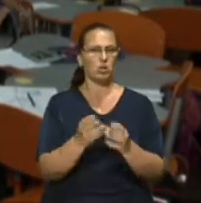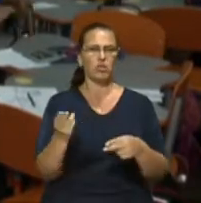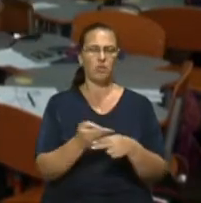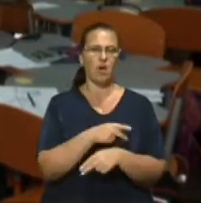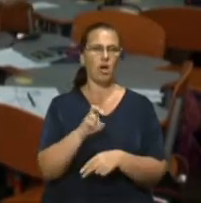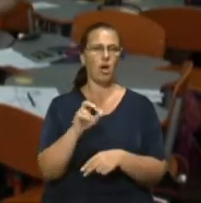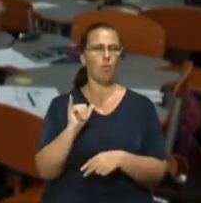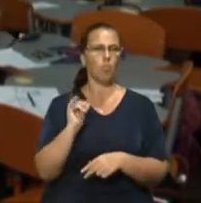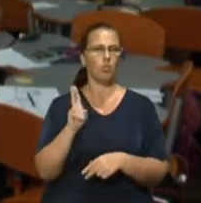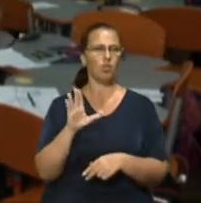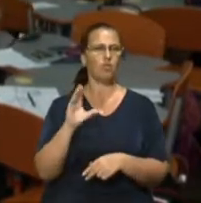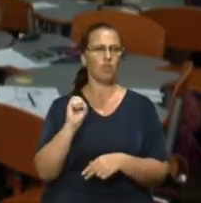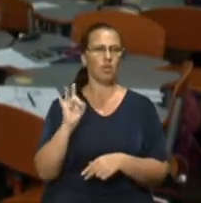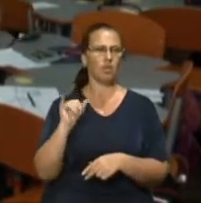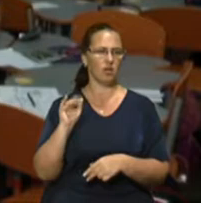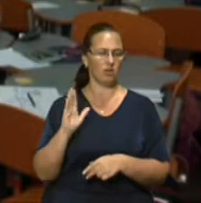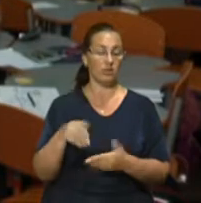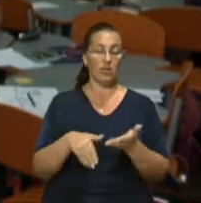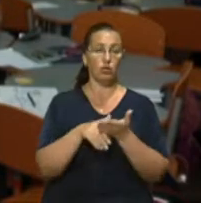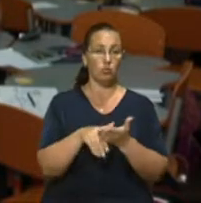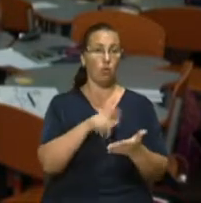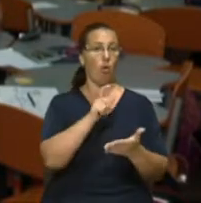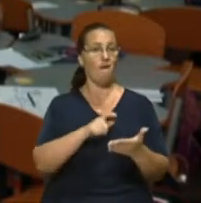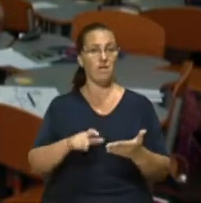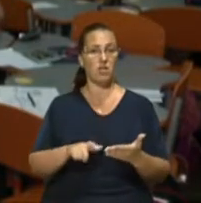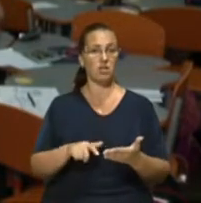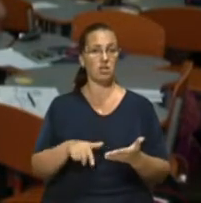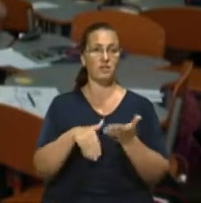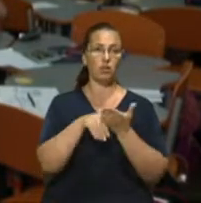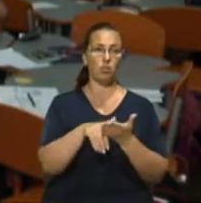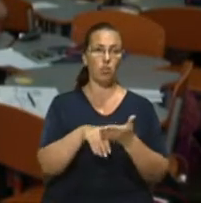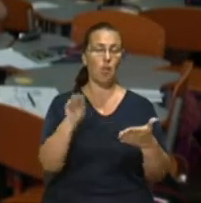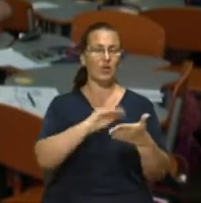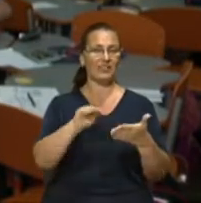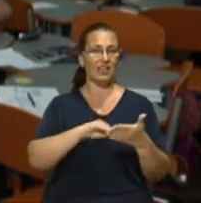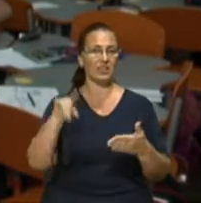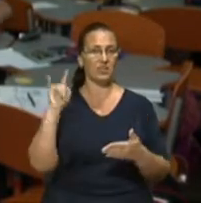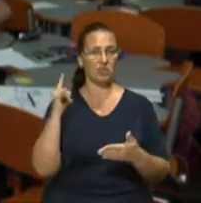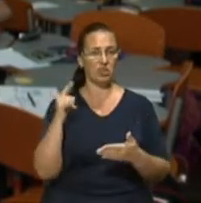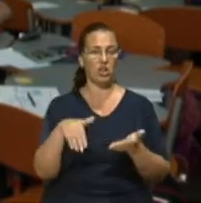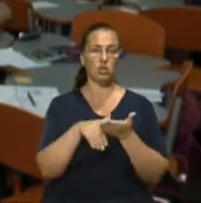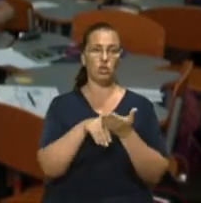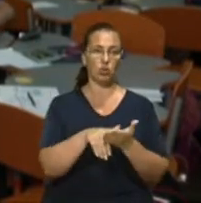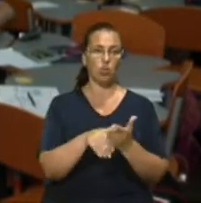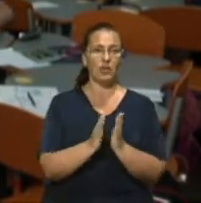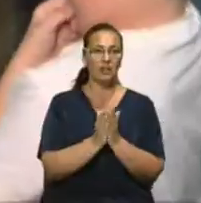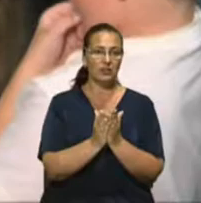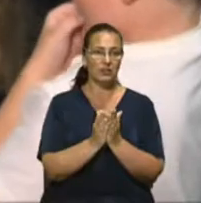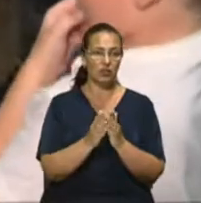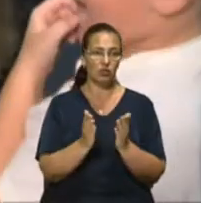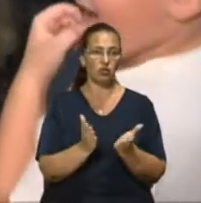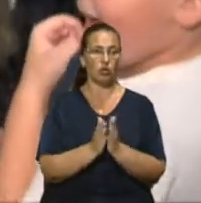букварів. За допомогою віршів, за допомогою текстів дитячих, за допомогою книжечок.